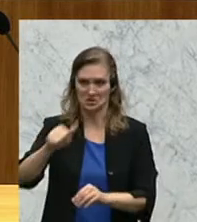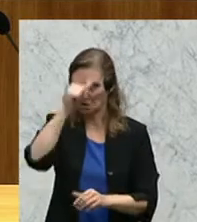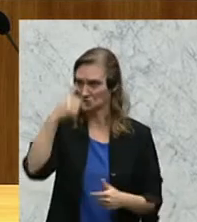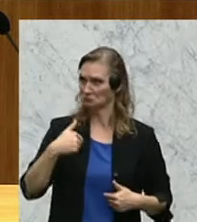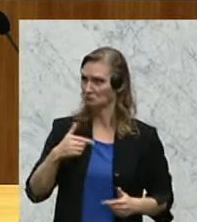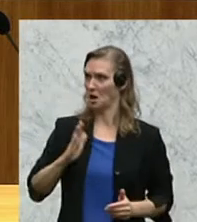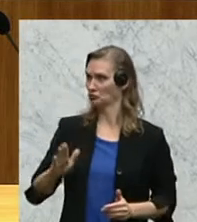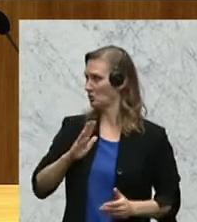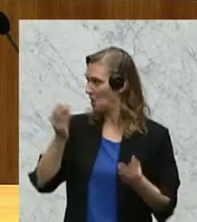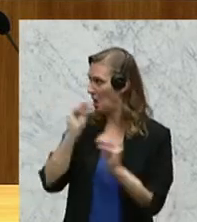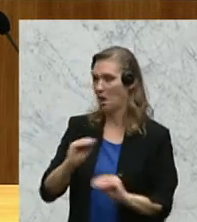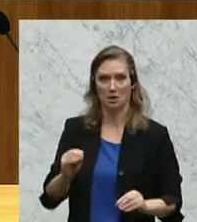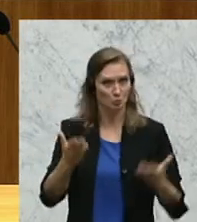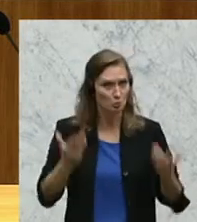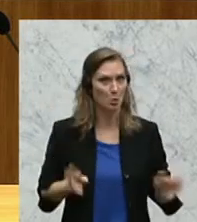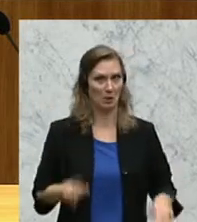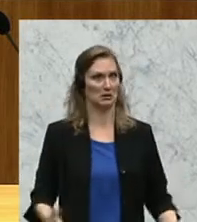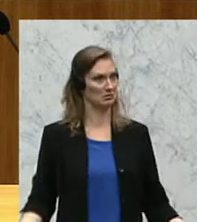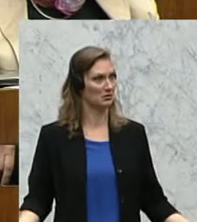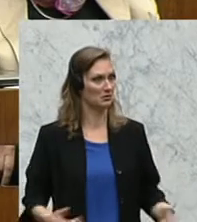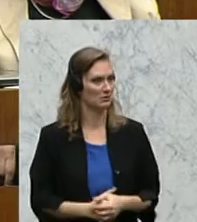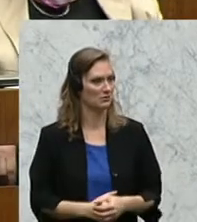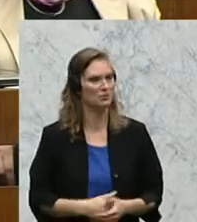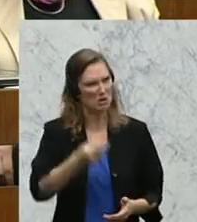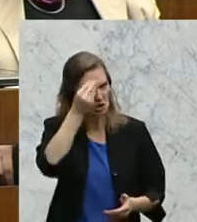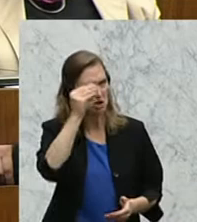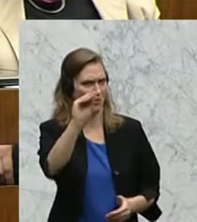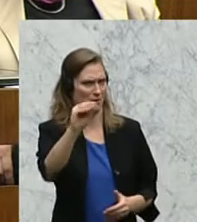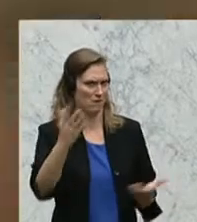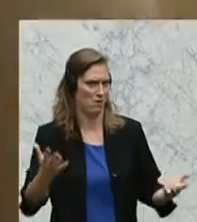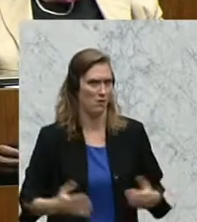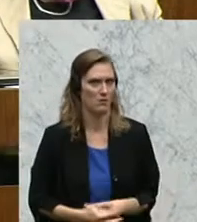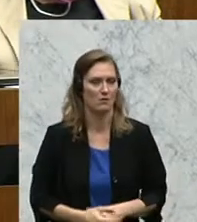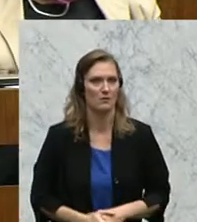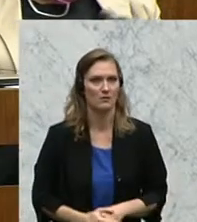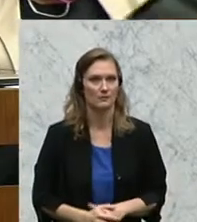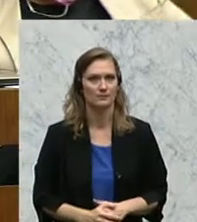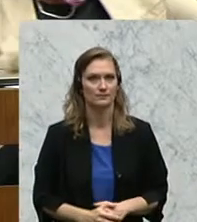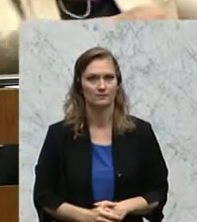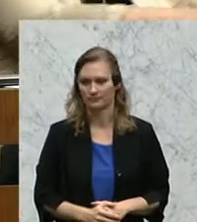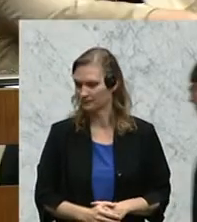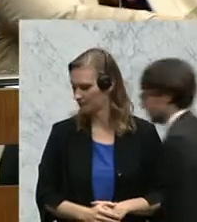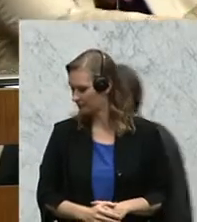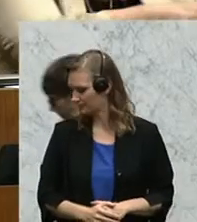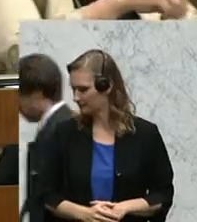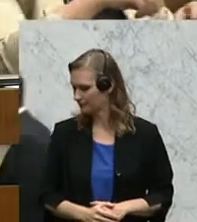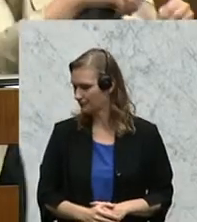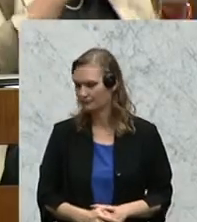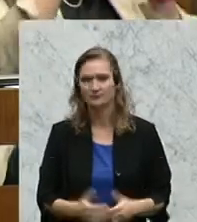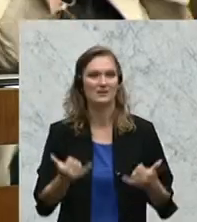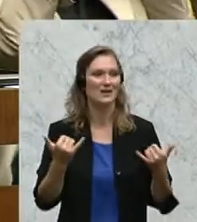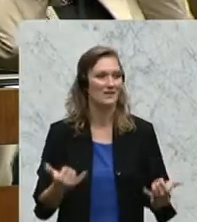das ist ehrlich und das ist anständig, nur für Sie als Information. Und jetzt warten wir die